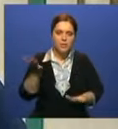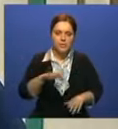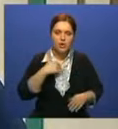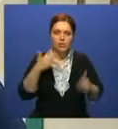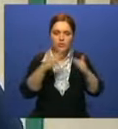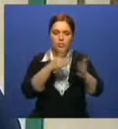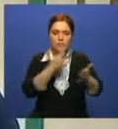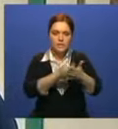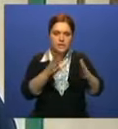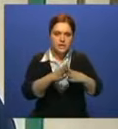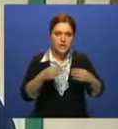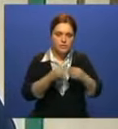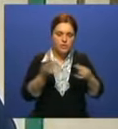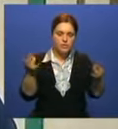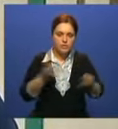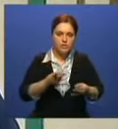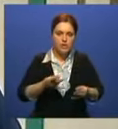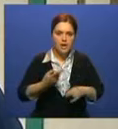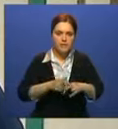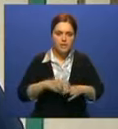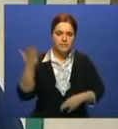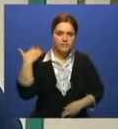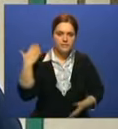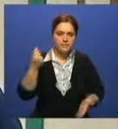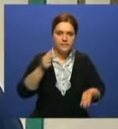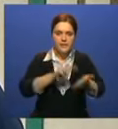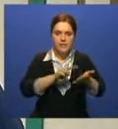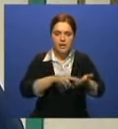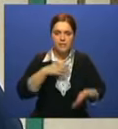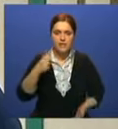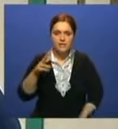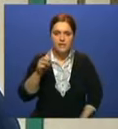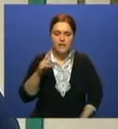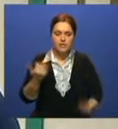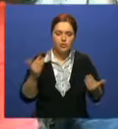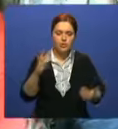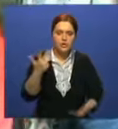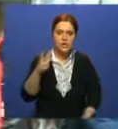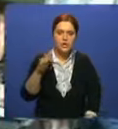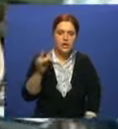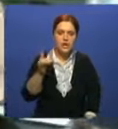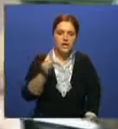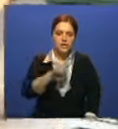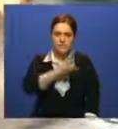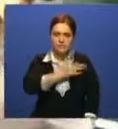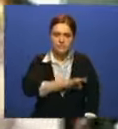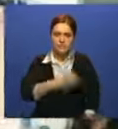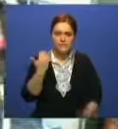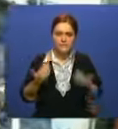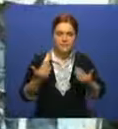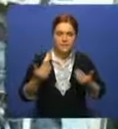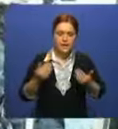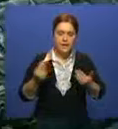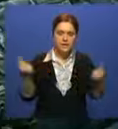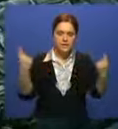домой. Если раньше с джинсов, стоивших 20 лари, я имел прибыль в 5 лари, то теперь только 3 лари. Если кризис затянется ещё